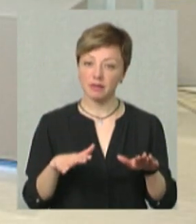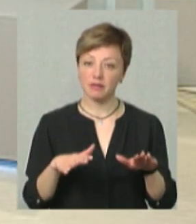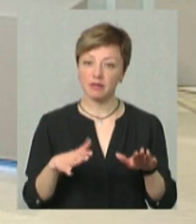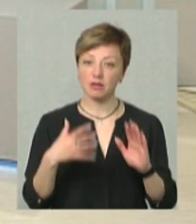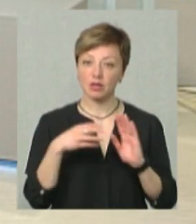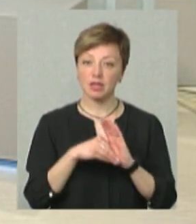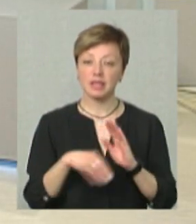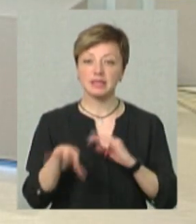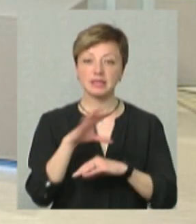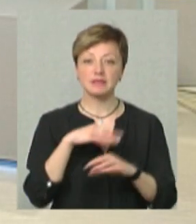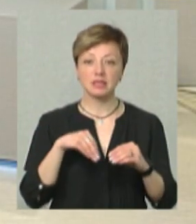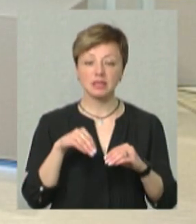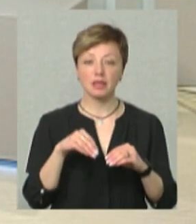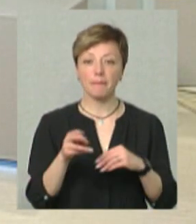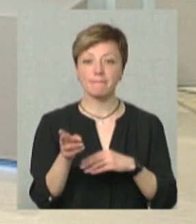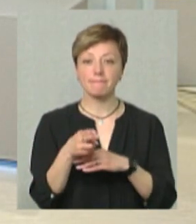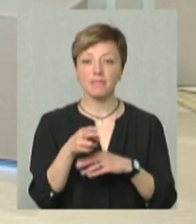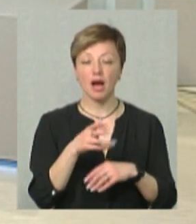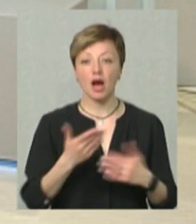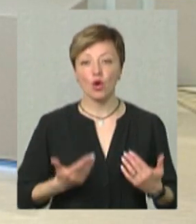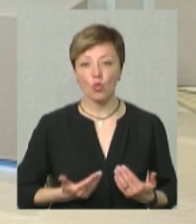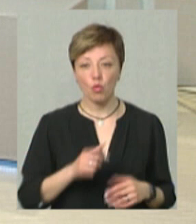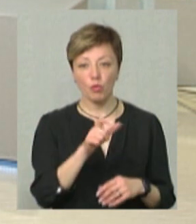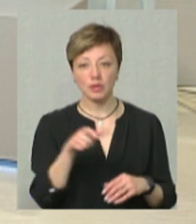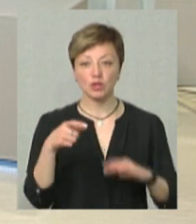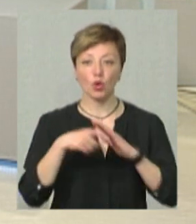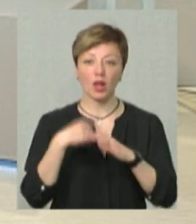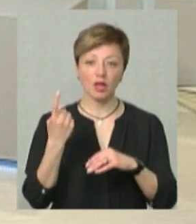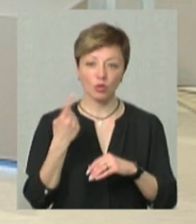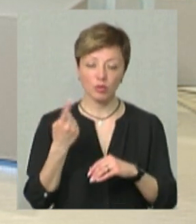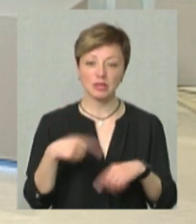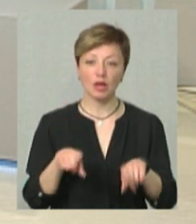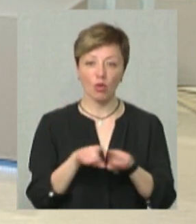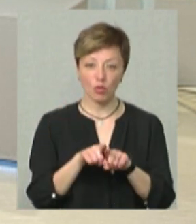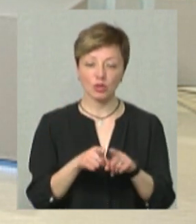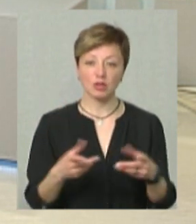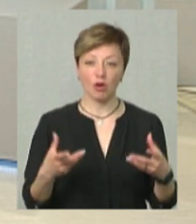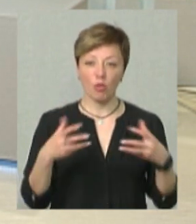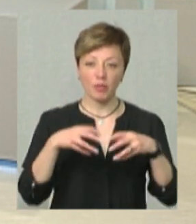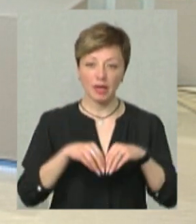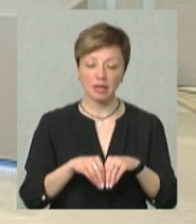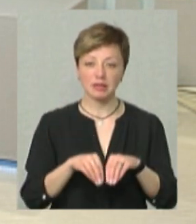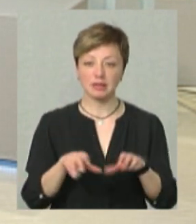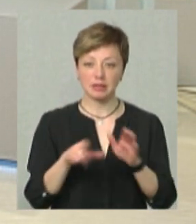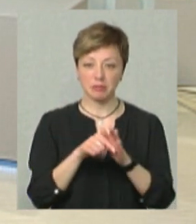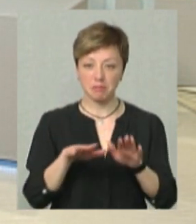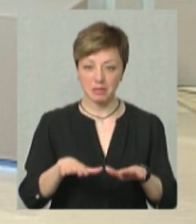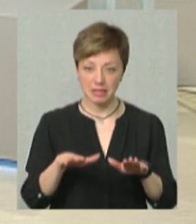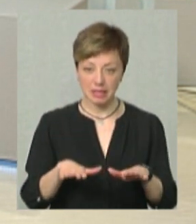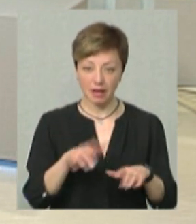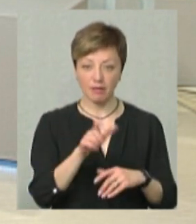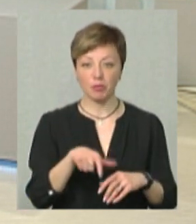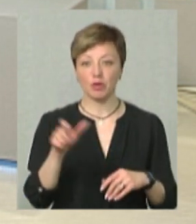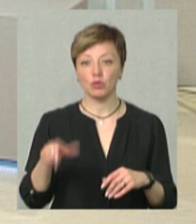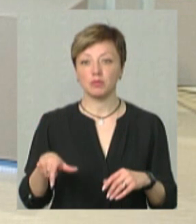Це усі Маріупольці, з Донецької області, ми також кооперуємося з місцевими. Тобто ми